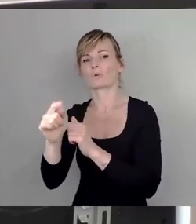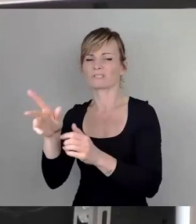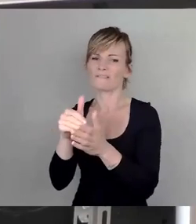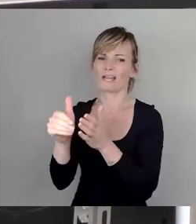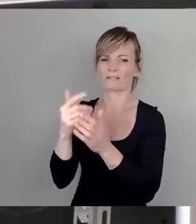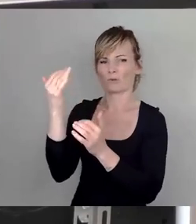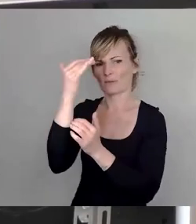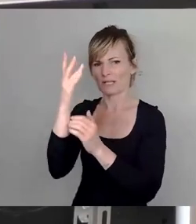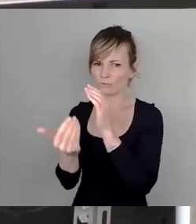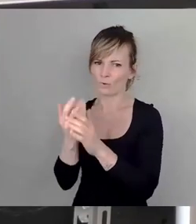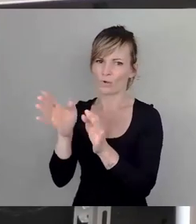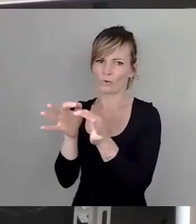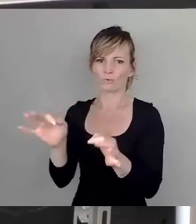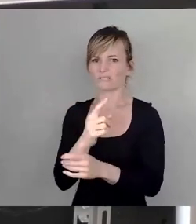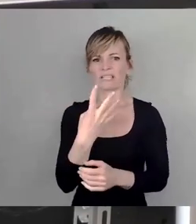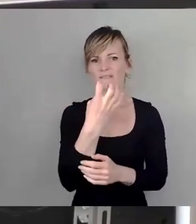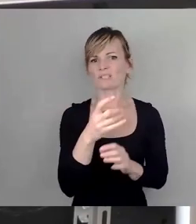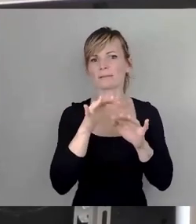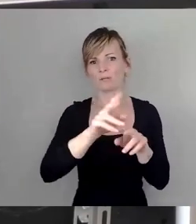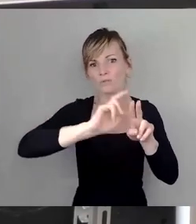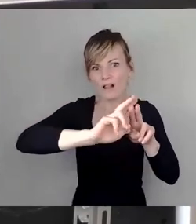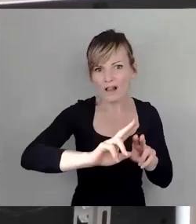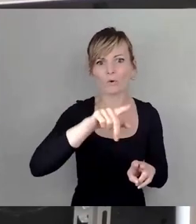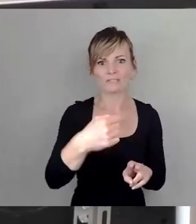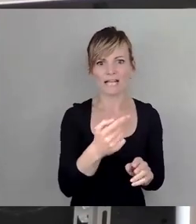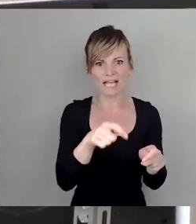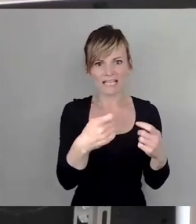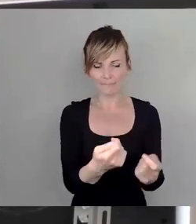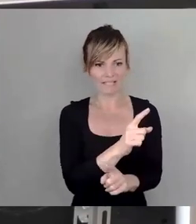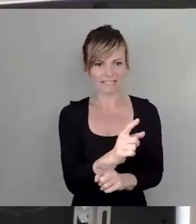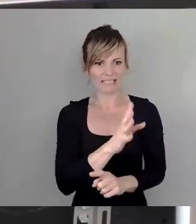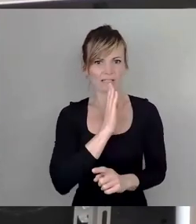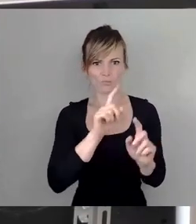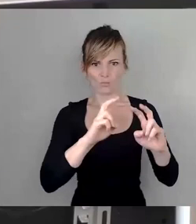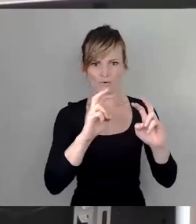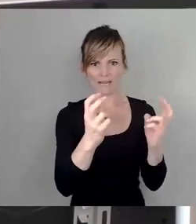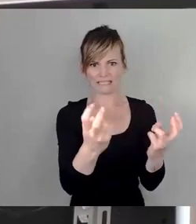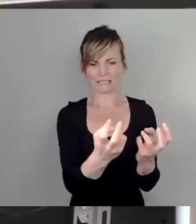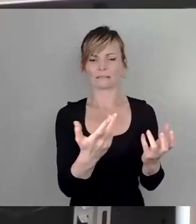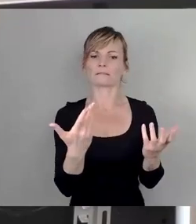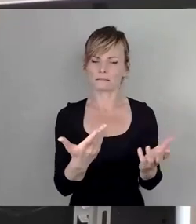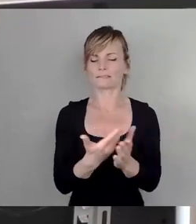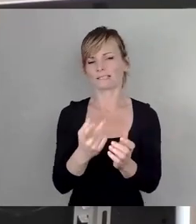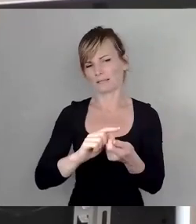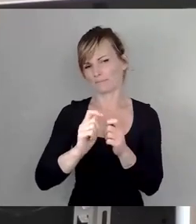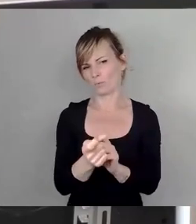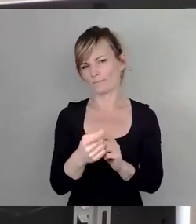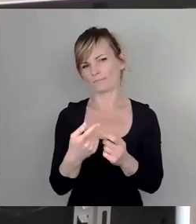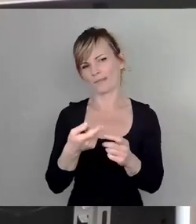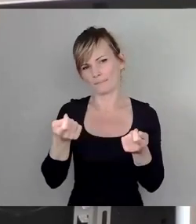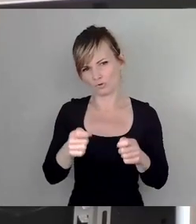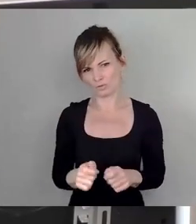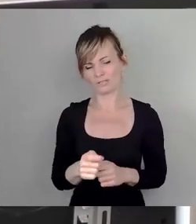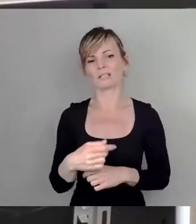dann zu dem Ergebnis kommen, es reicht nicht. Wir möchten gern unseren Beschlusspunkt 3 ändern. Wir hatten eins im September geschrieben, dass wir gern bis 30.